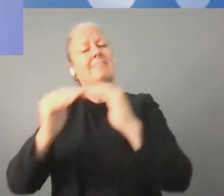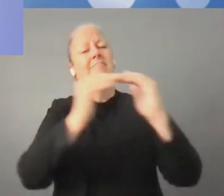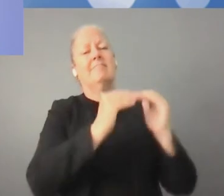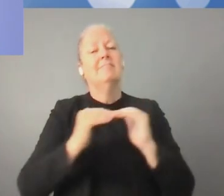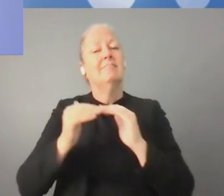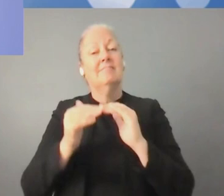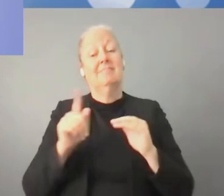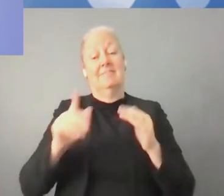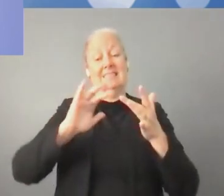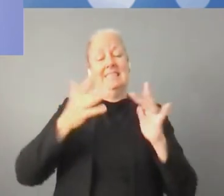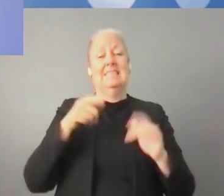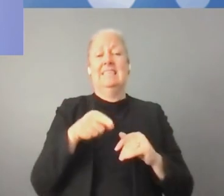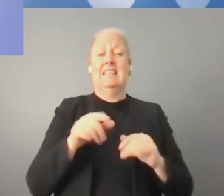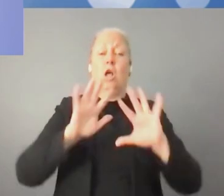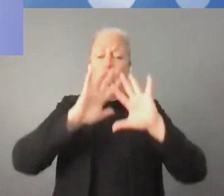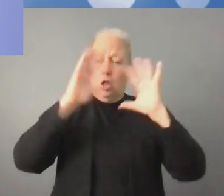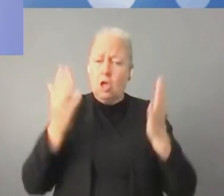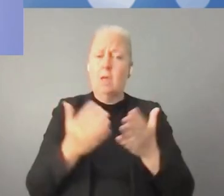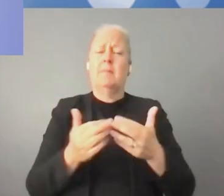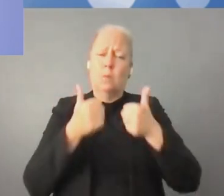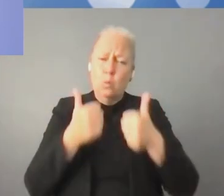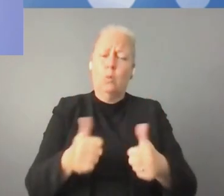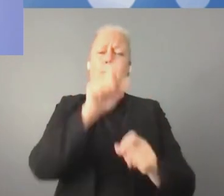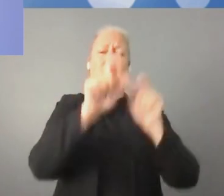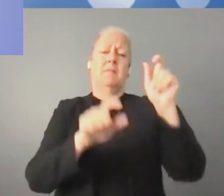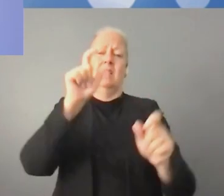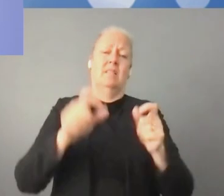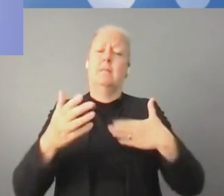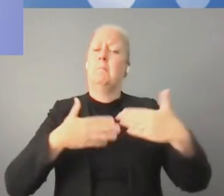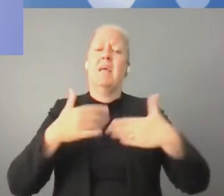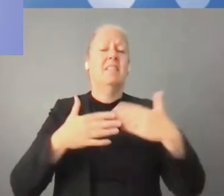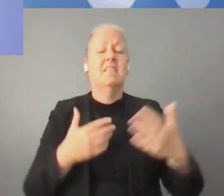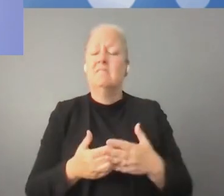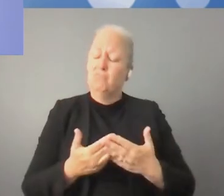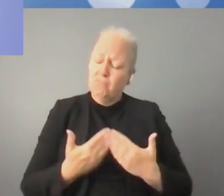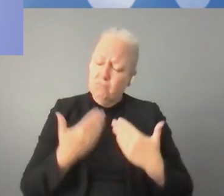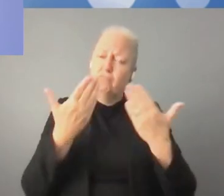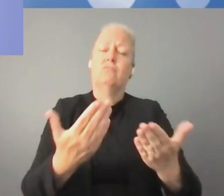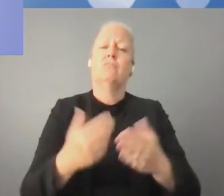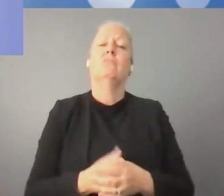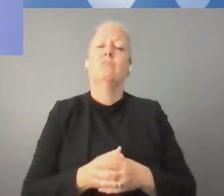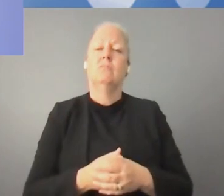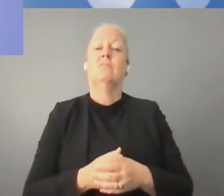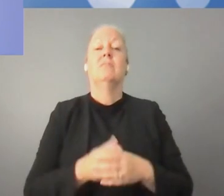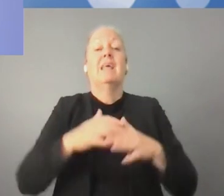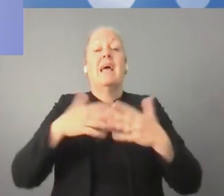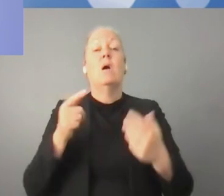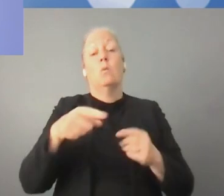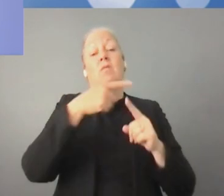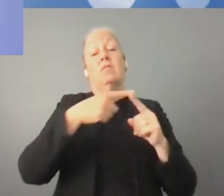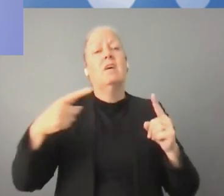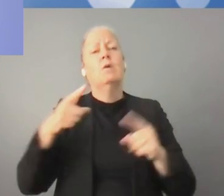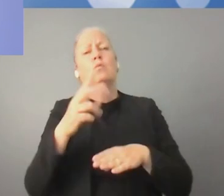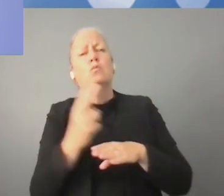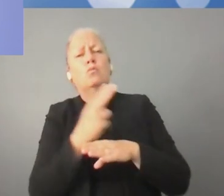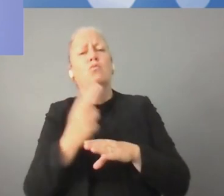ثقتنا واتزامنا في تحسين هذا الاتصال العالمي. وعدم